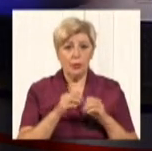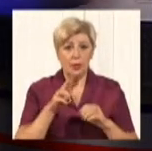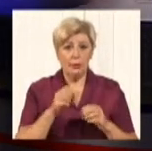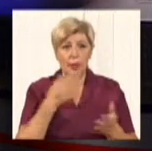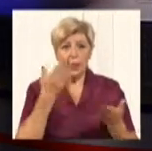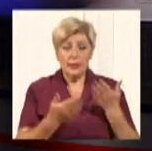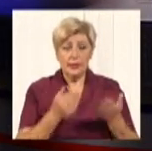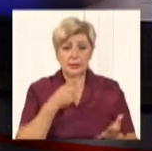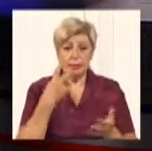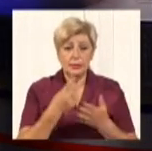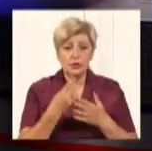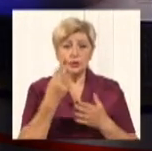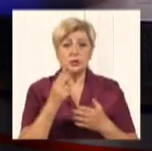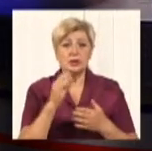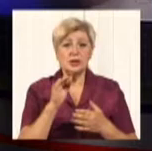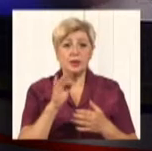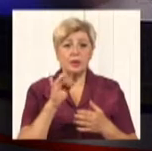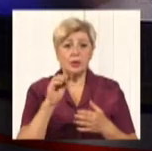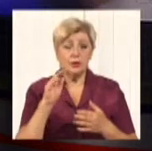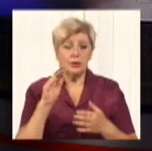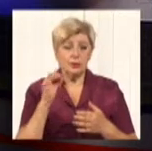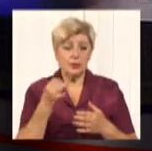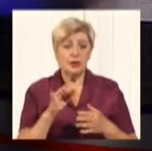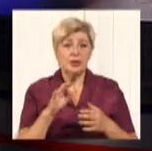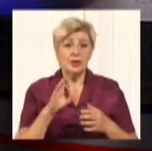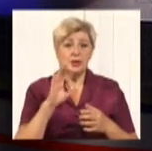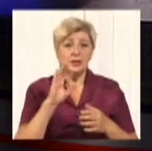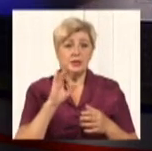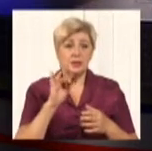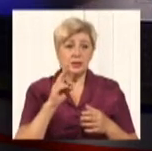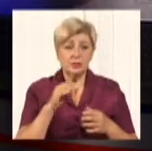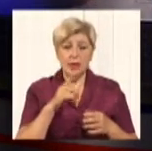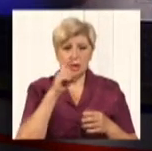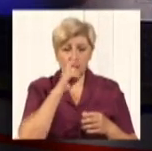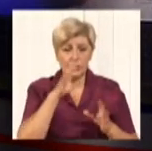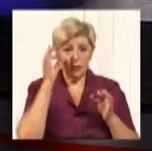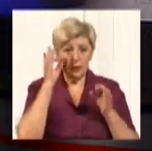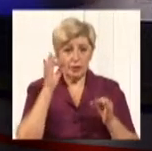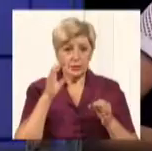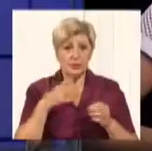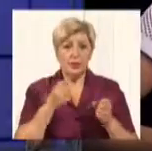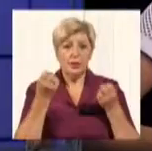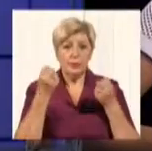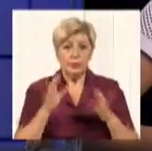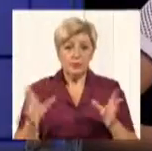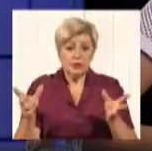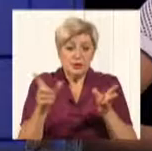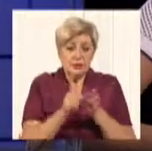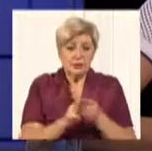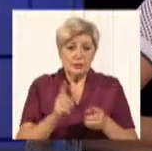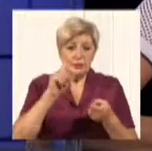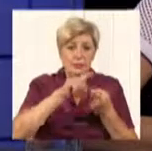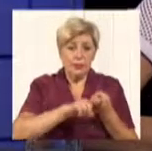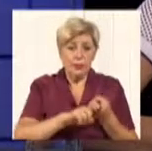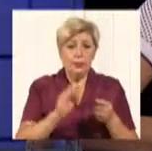цифровий сигнал просто з телетюнера йде не дуже доброї якості, ви не задоволені, просто доєднайте туди ще